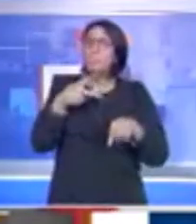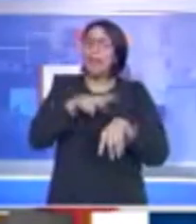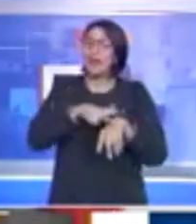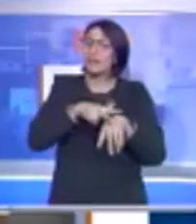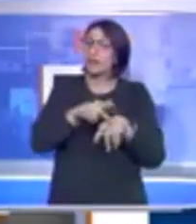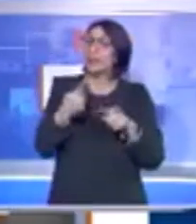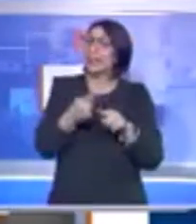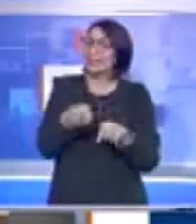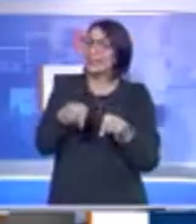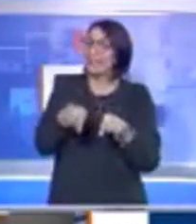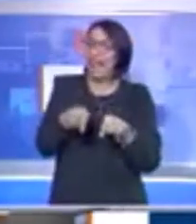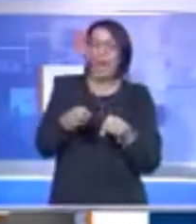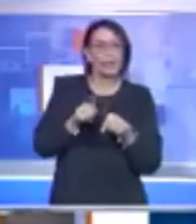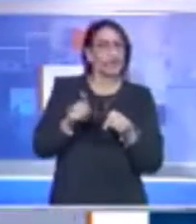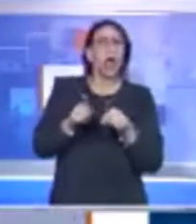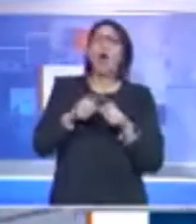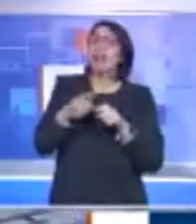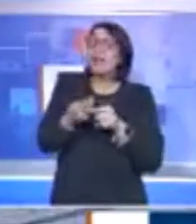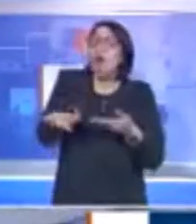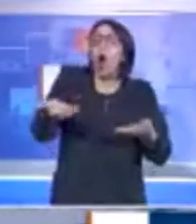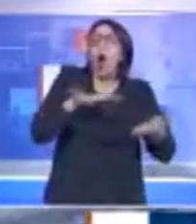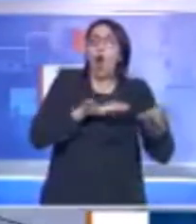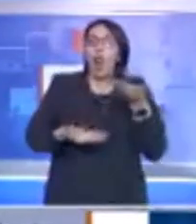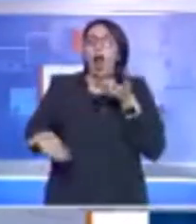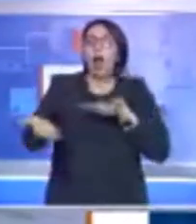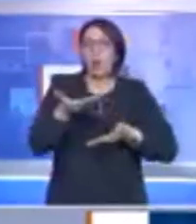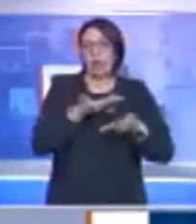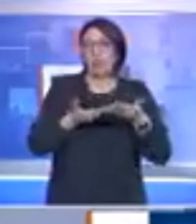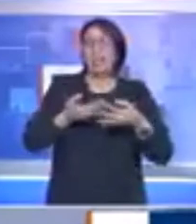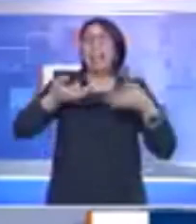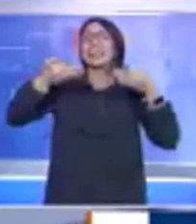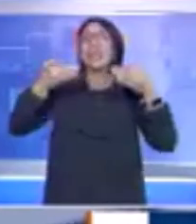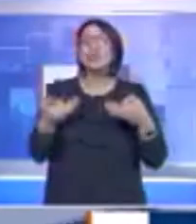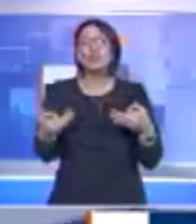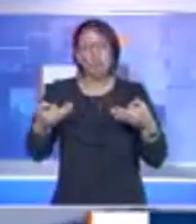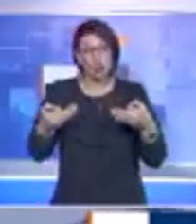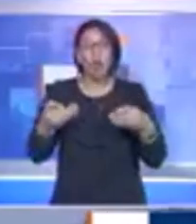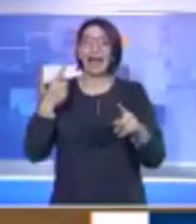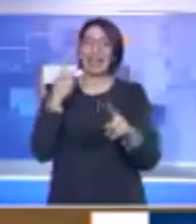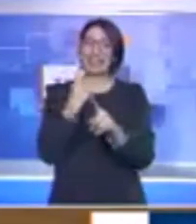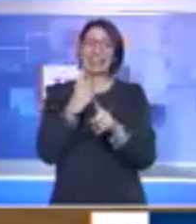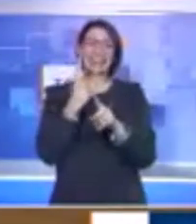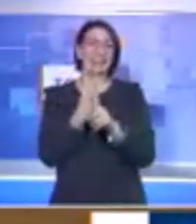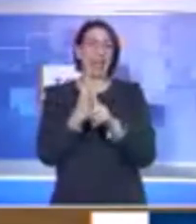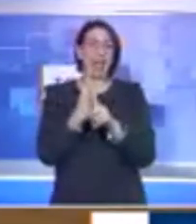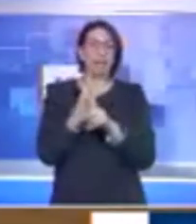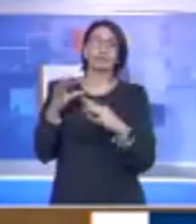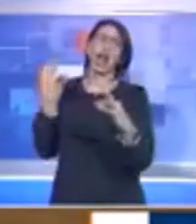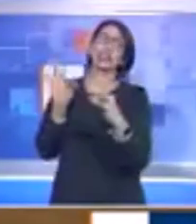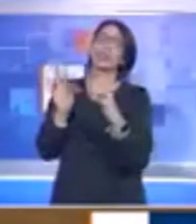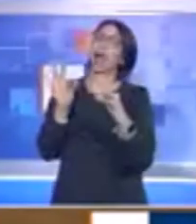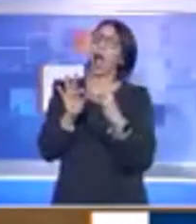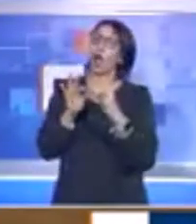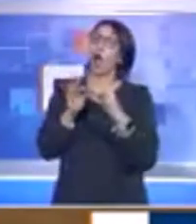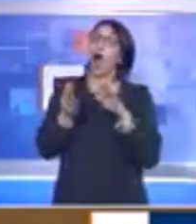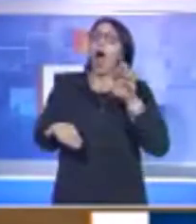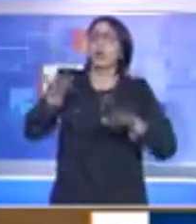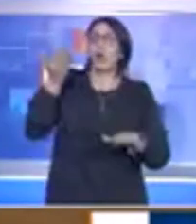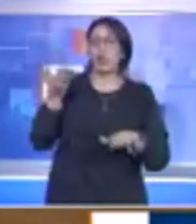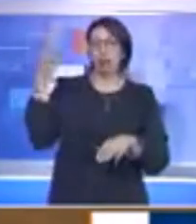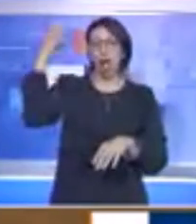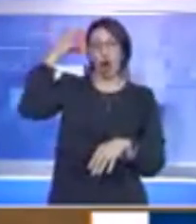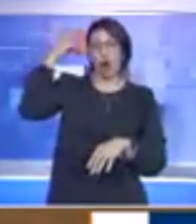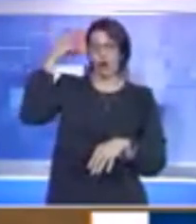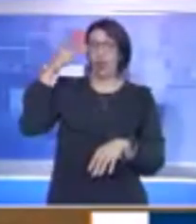chiarito che si tratta di una nota collaborativa. Le decisioni, insomma, debbono essere concertate con l'autorità di governo,